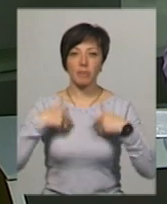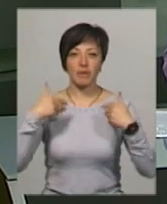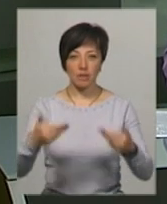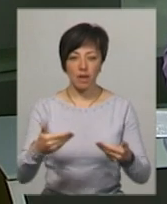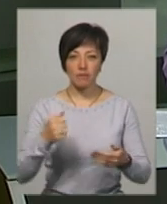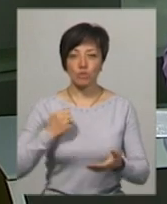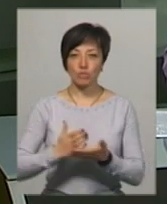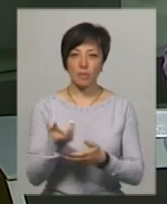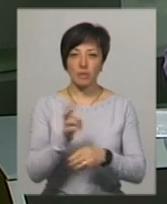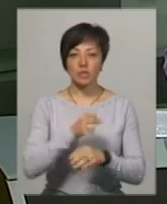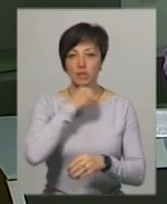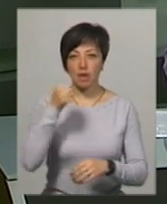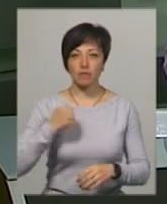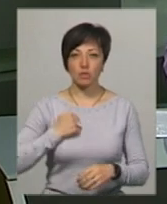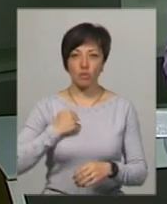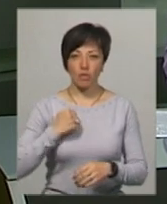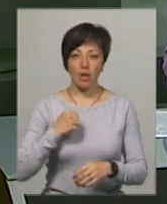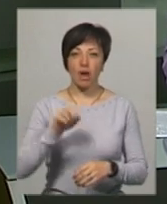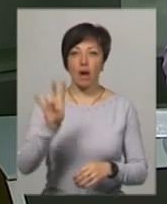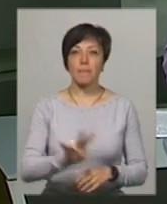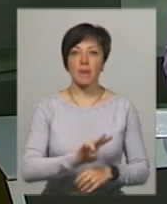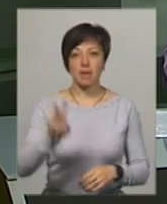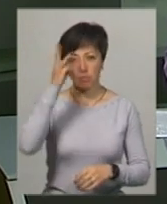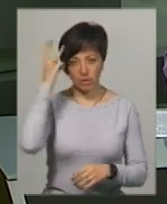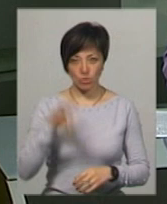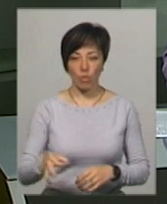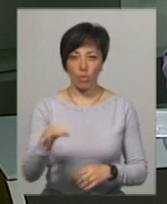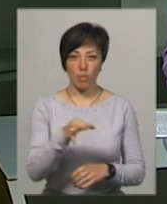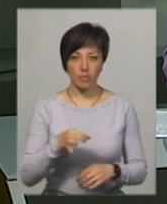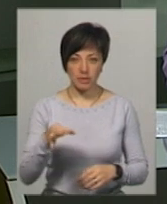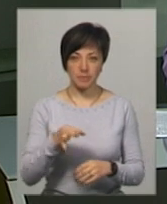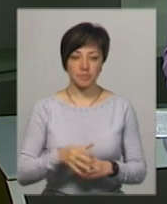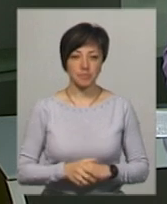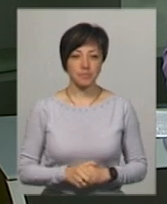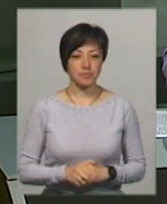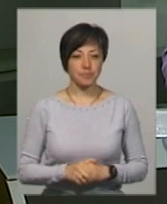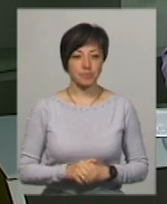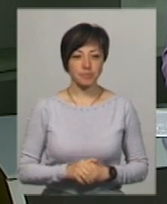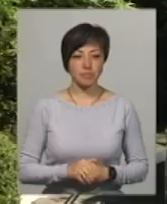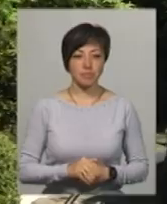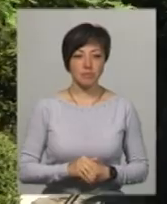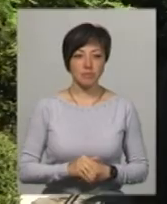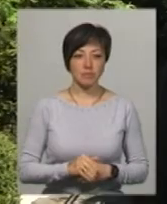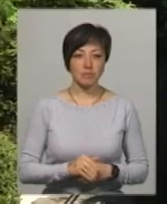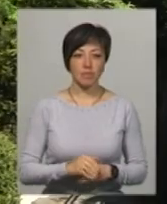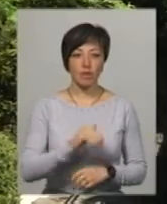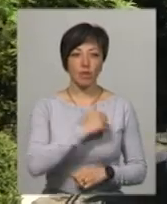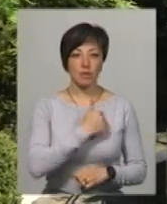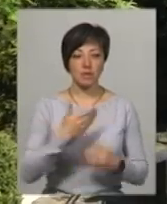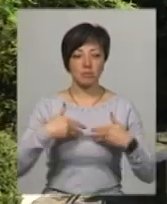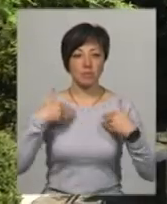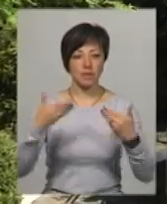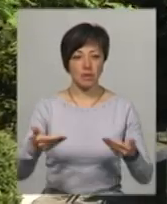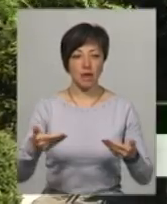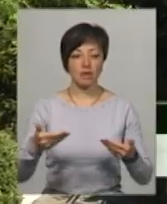військовослужбовців прийшов старший військовий капелан Хмельницької області та капелан академії отець Дмитрій. «Хотілося привітати